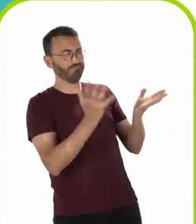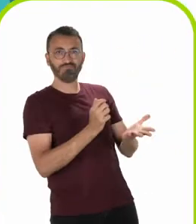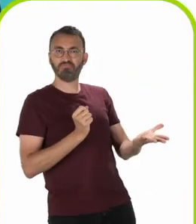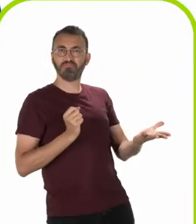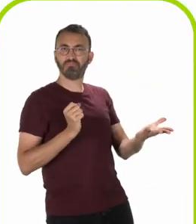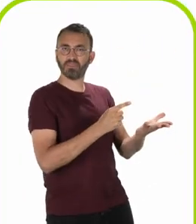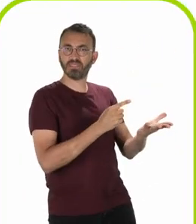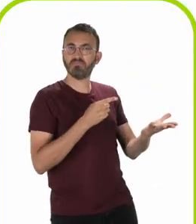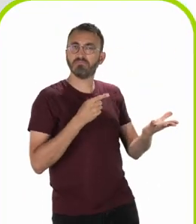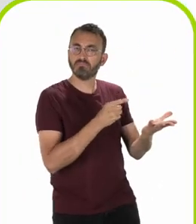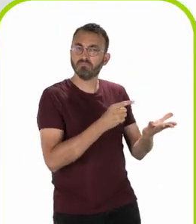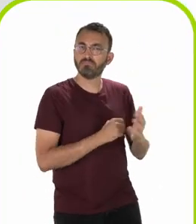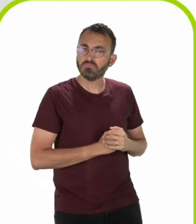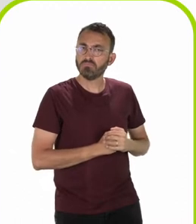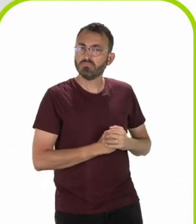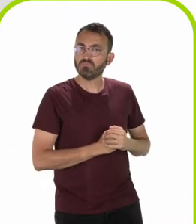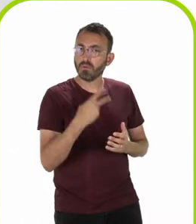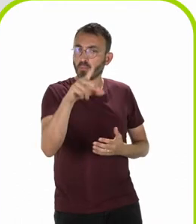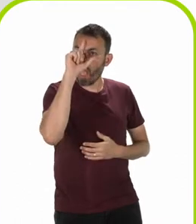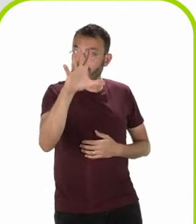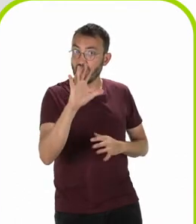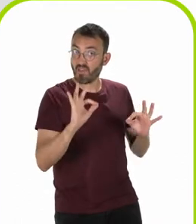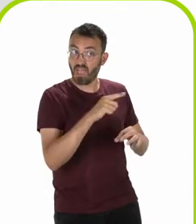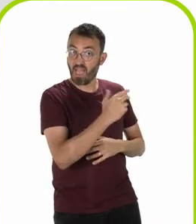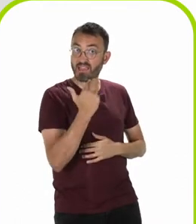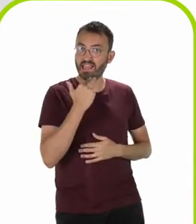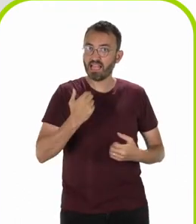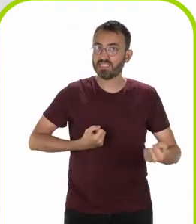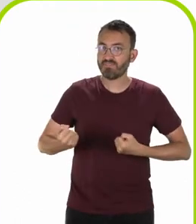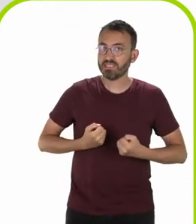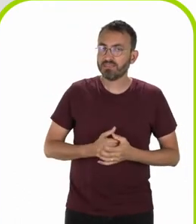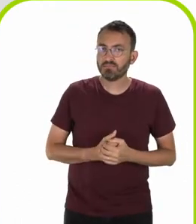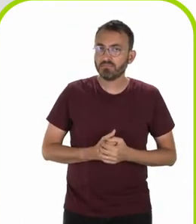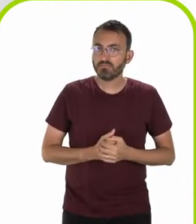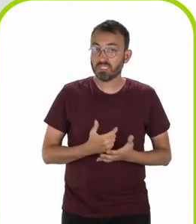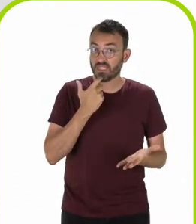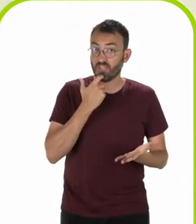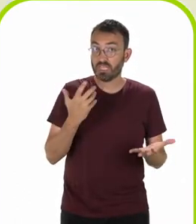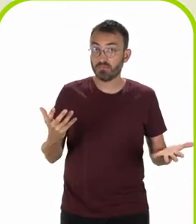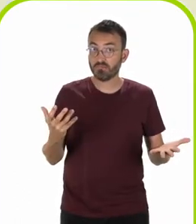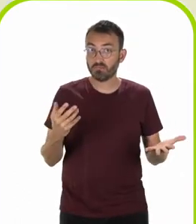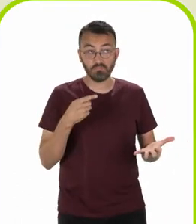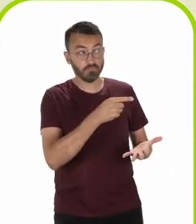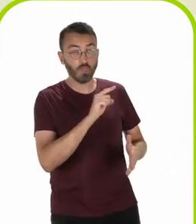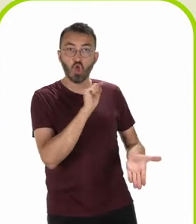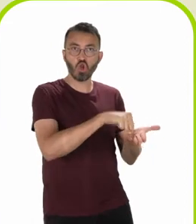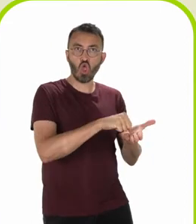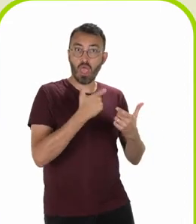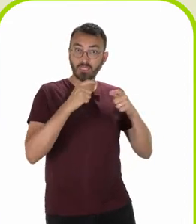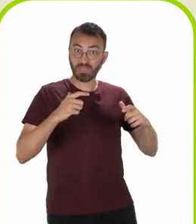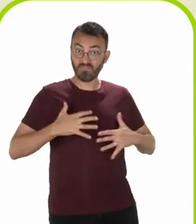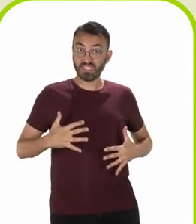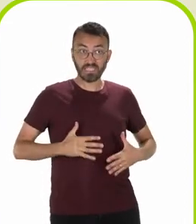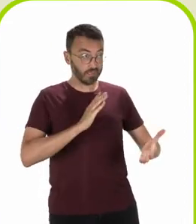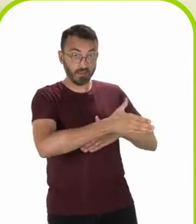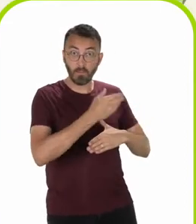personnes handicapées, une MDPH ? Donnez votre avis sur la qualité du service, c'est-à-dire l'accessibilité physique du